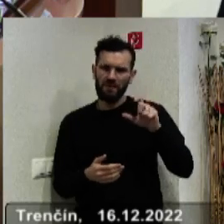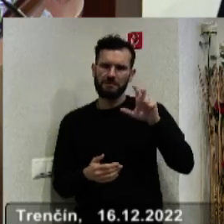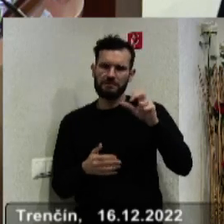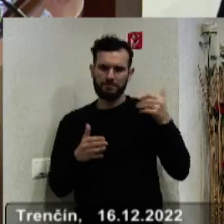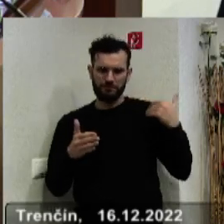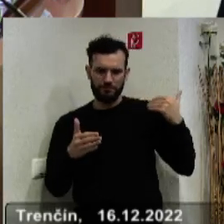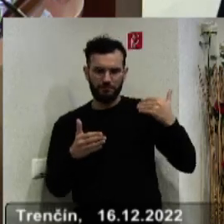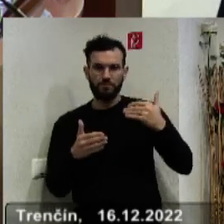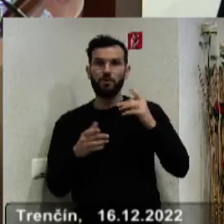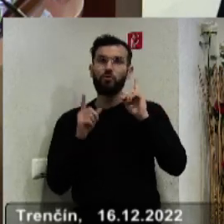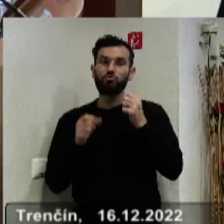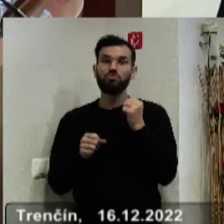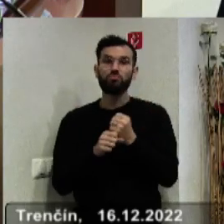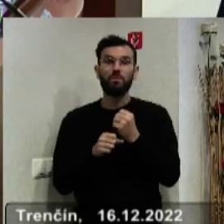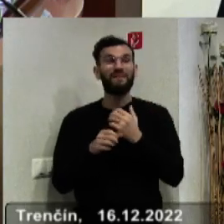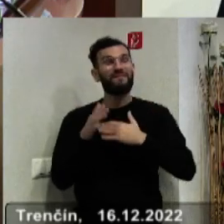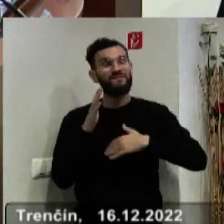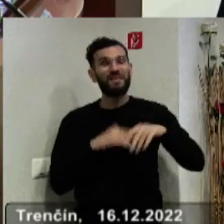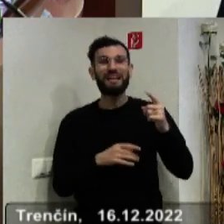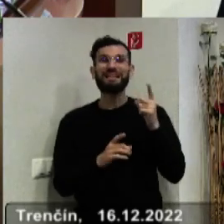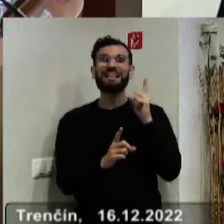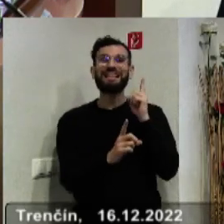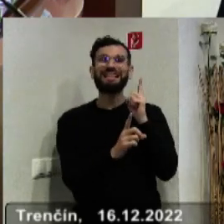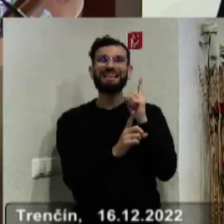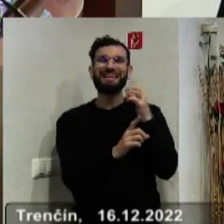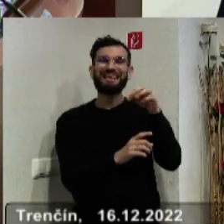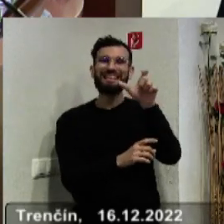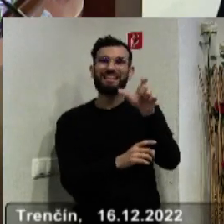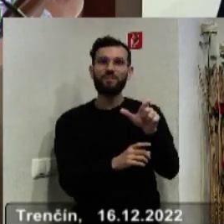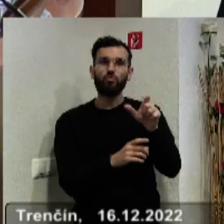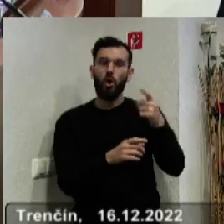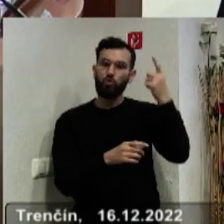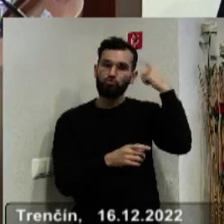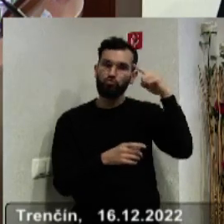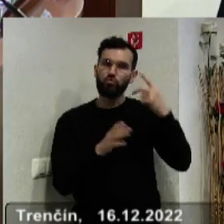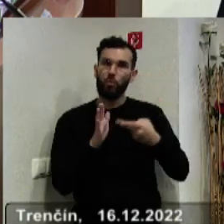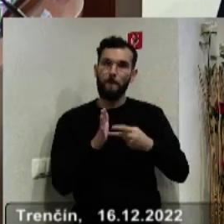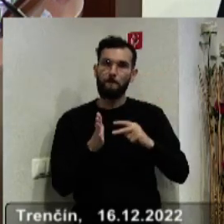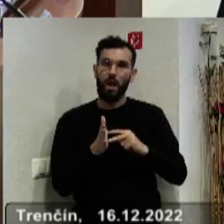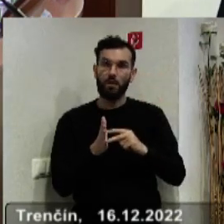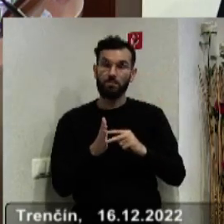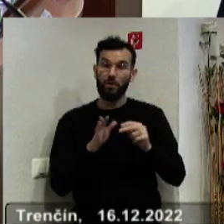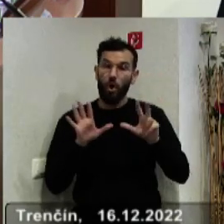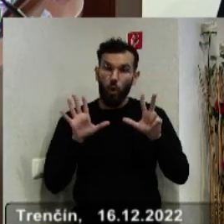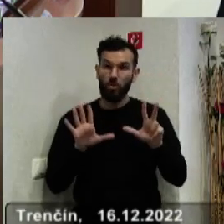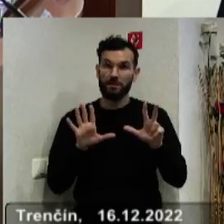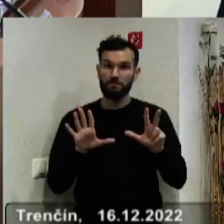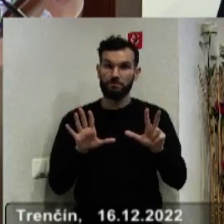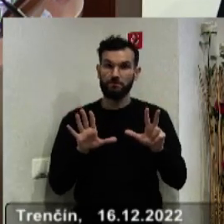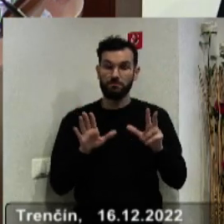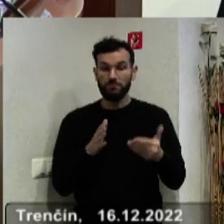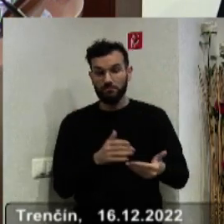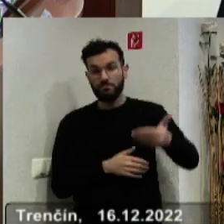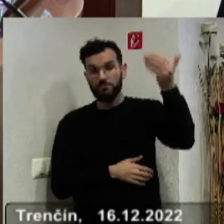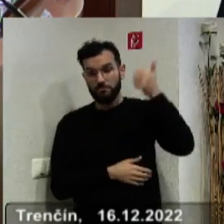musela v škole udeliť viac individuálnych študijných plánov, dokopy 8, ako za niekoľko